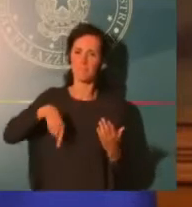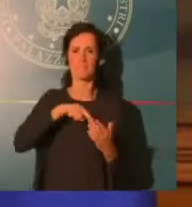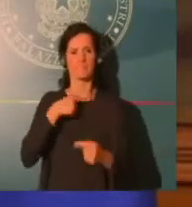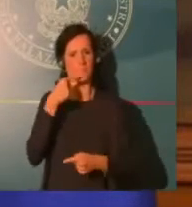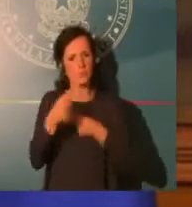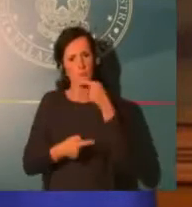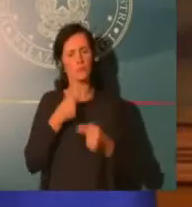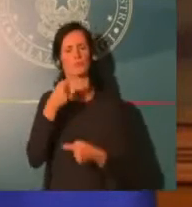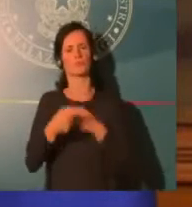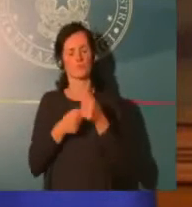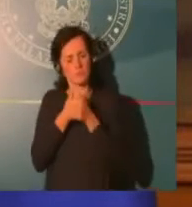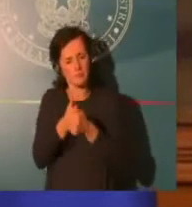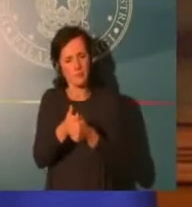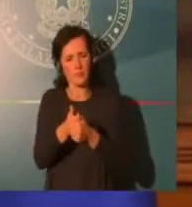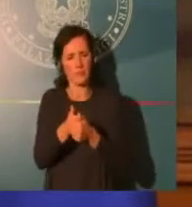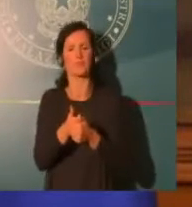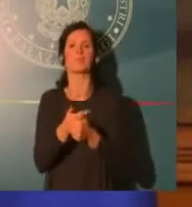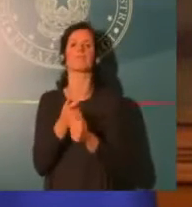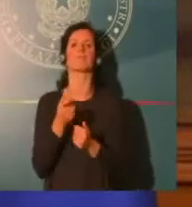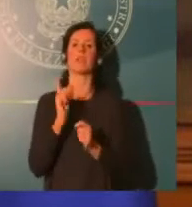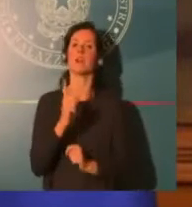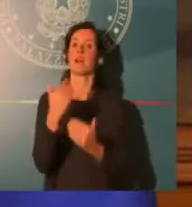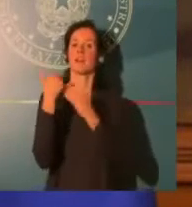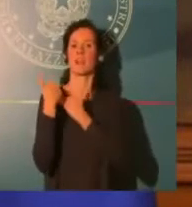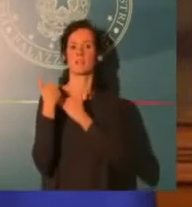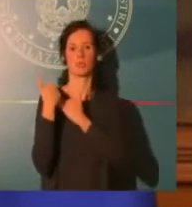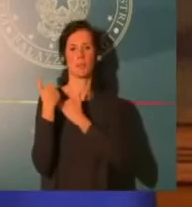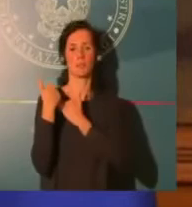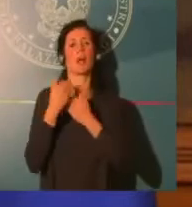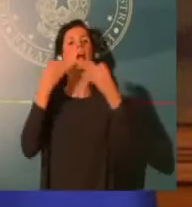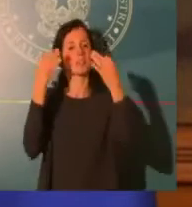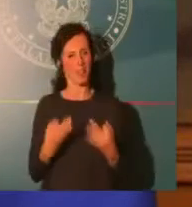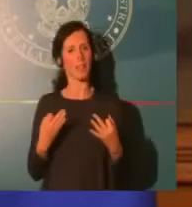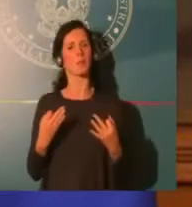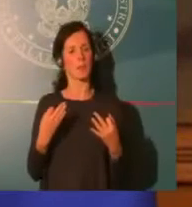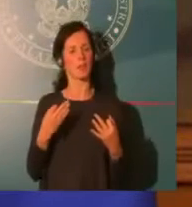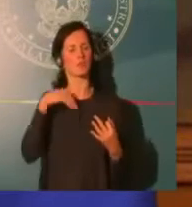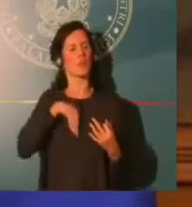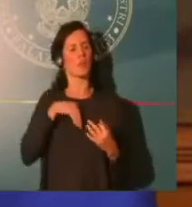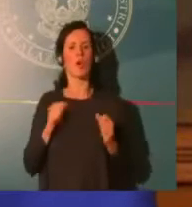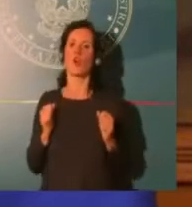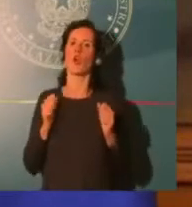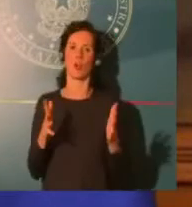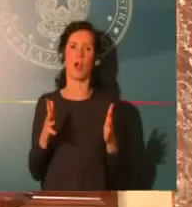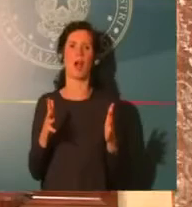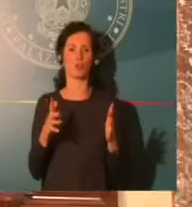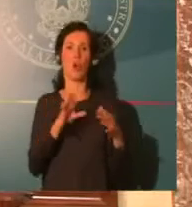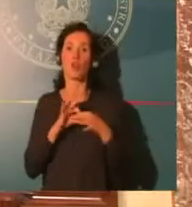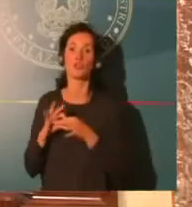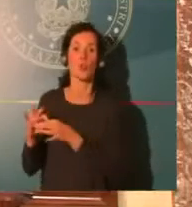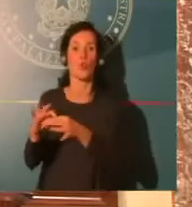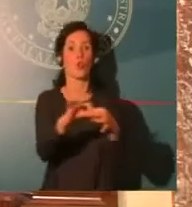coraggio, di grande solidarietà con chi viene direttamente colpito da queste misure. Grazie. Ministro Gualtieri.